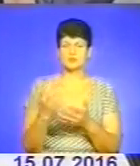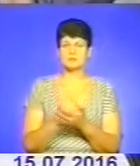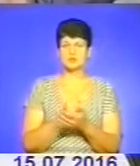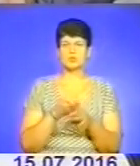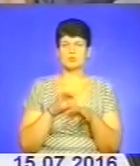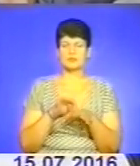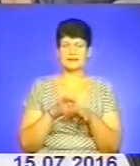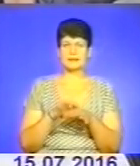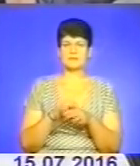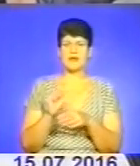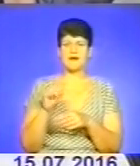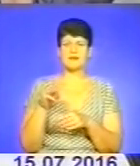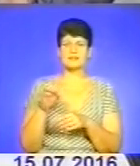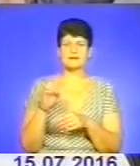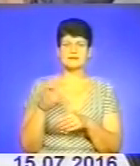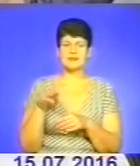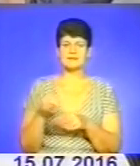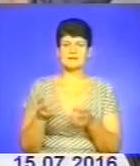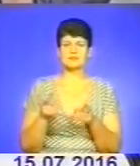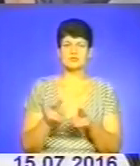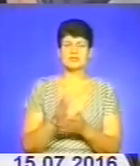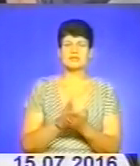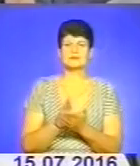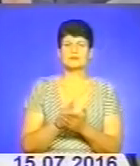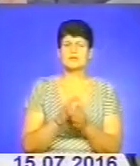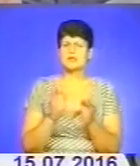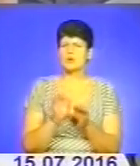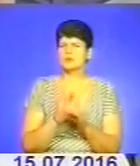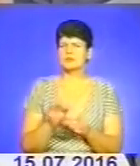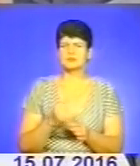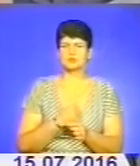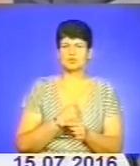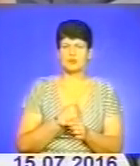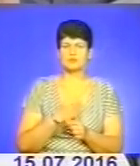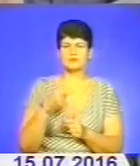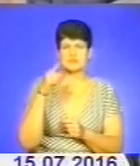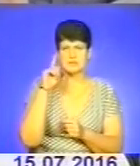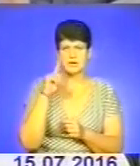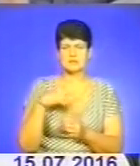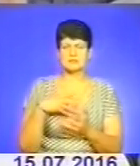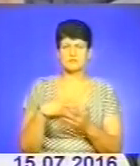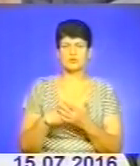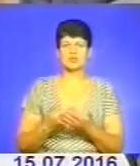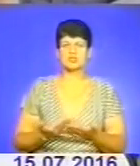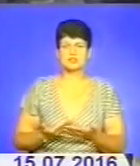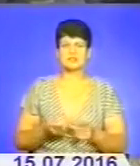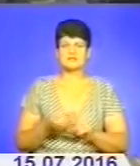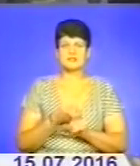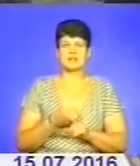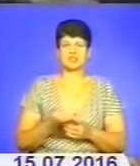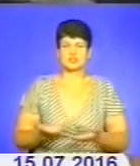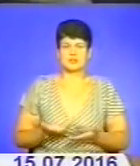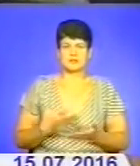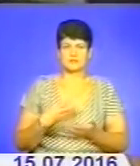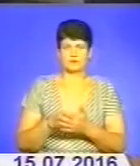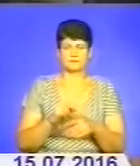атестацію і залишитися на службі. І ніколи не шкодувати, що пов'язали своє життя з правоохоронними органами. У зоні